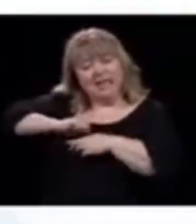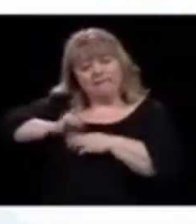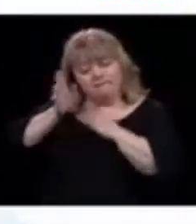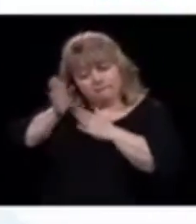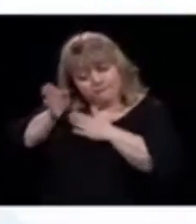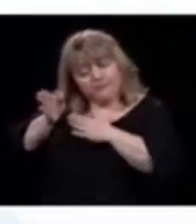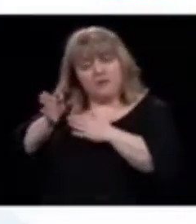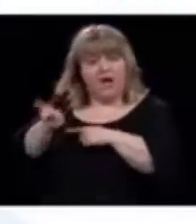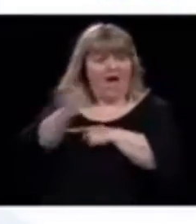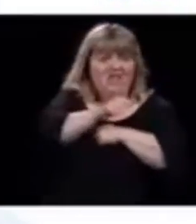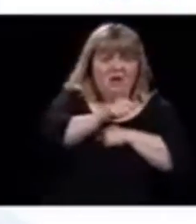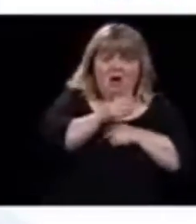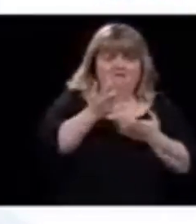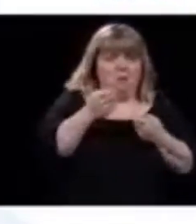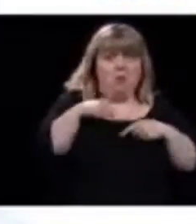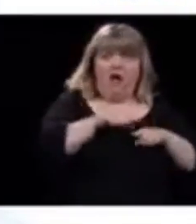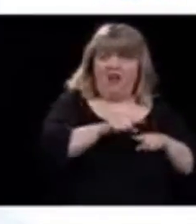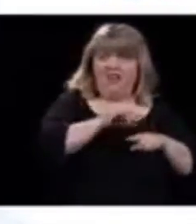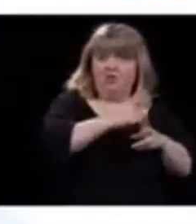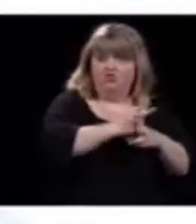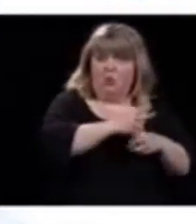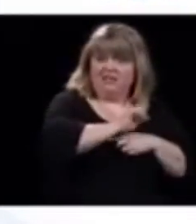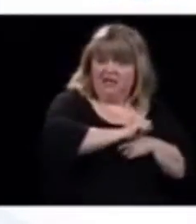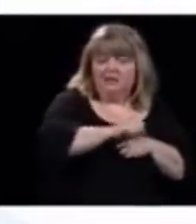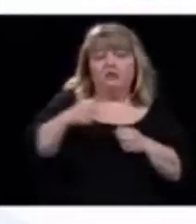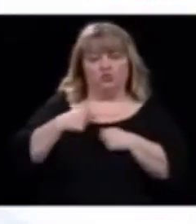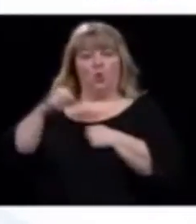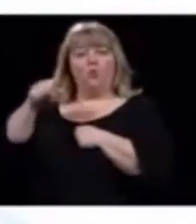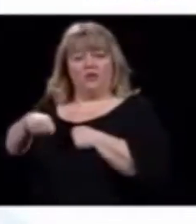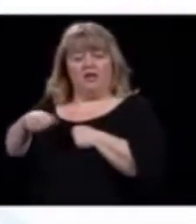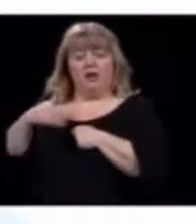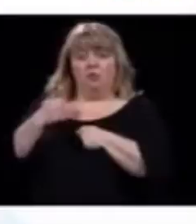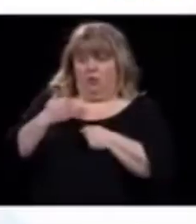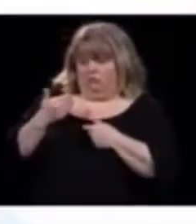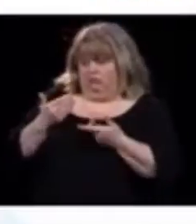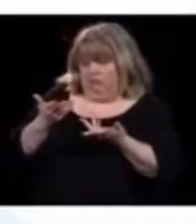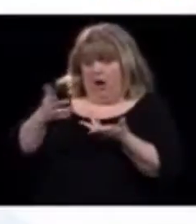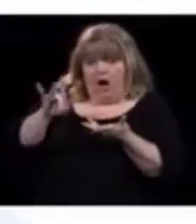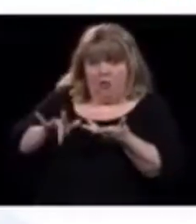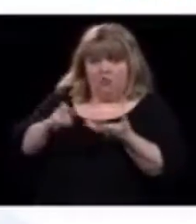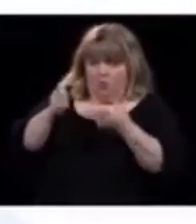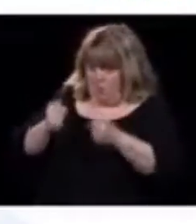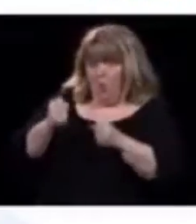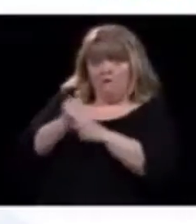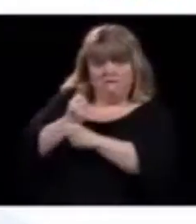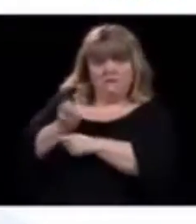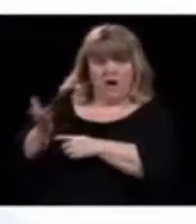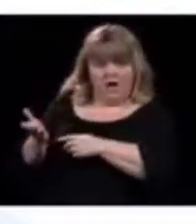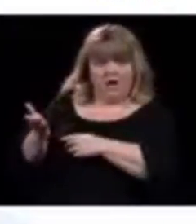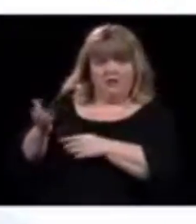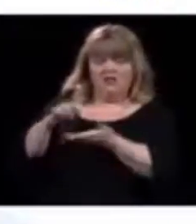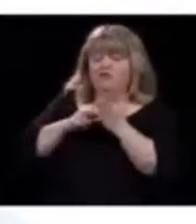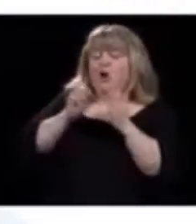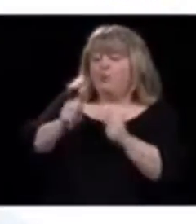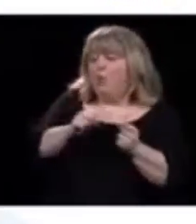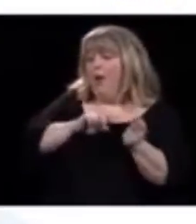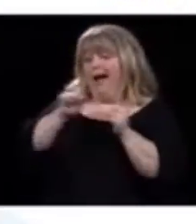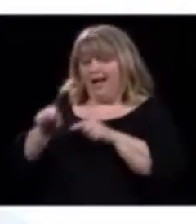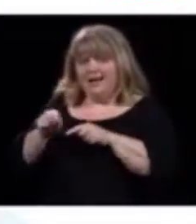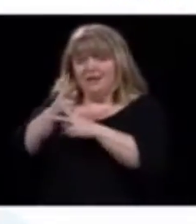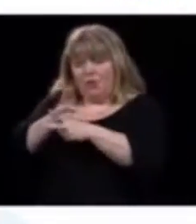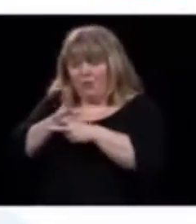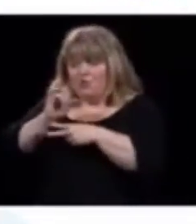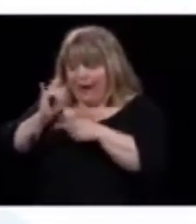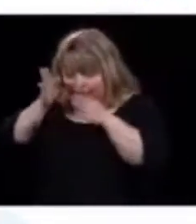comme on a une place, comme c'est plus apte à donner des soins, il y a des gens qui vont aux soins intensifs qui pourraient être traités dans un autre genre d'unité